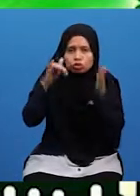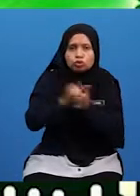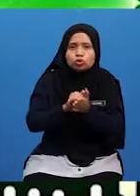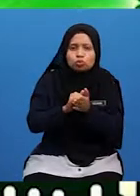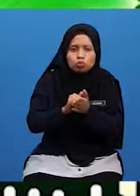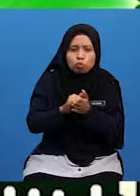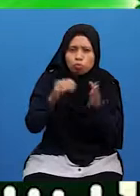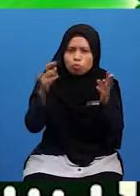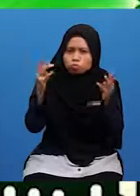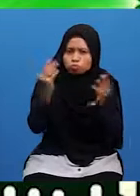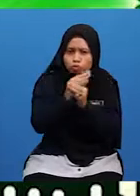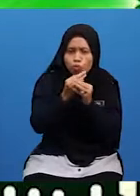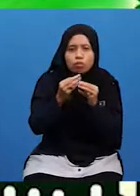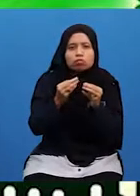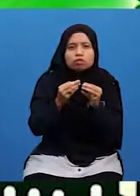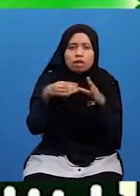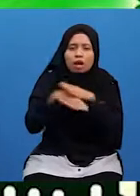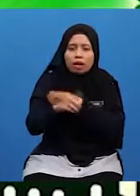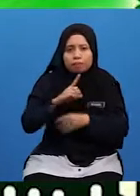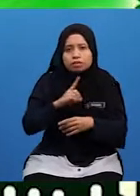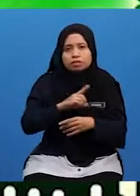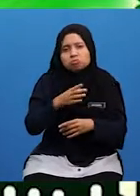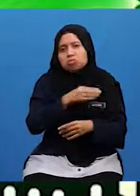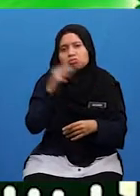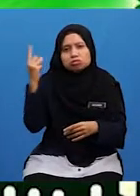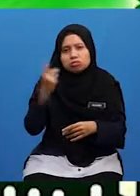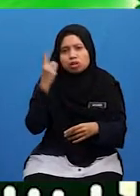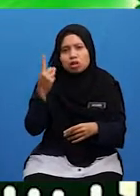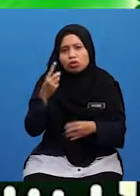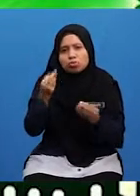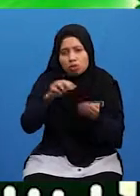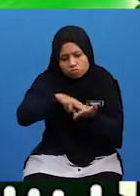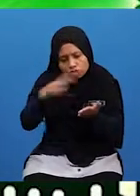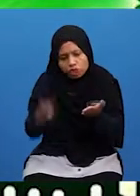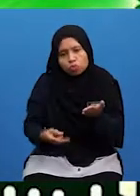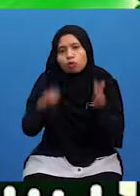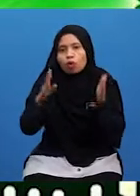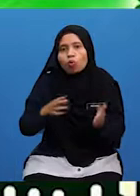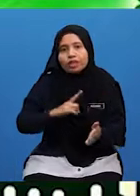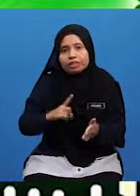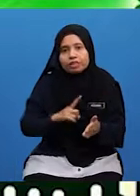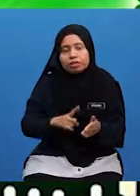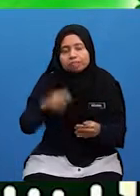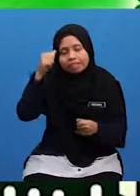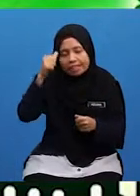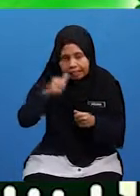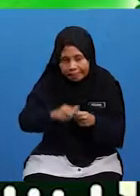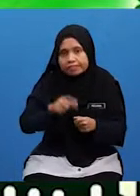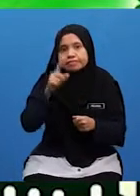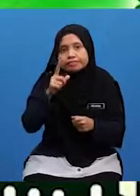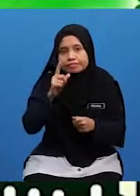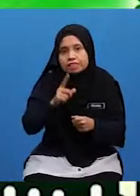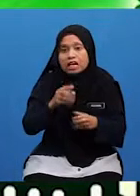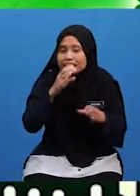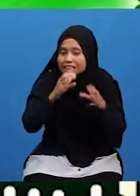Itu Adalah Musuh Utama Dalam Islam Dan Sentiasa Hendak Mencatuhkan Kita Ingatlah Murid-murid